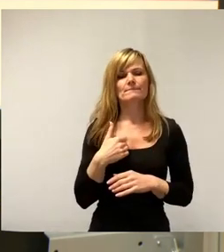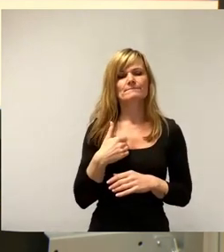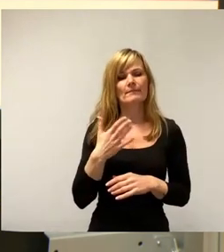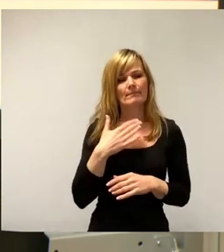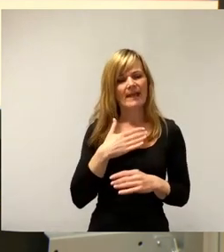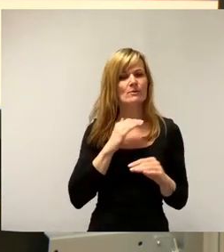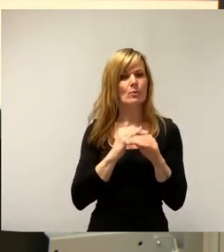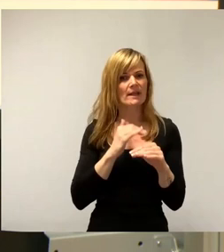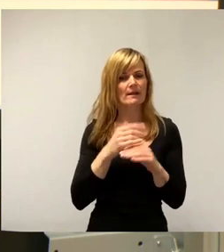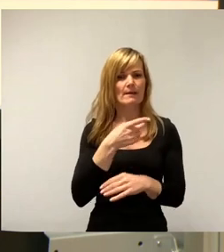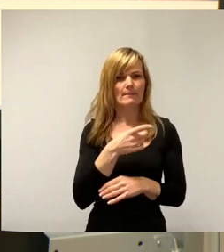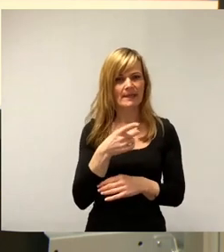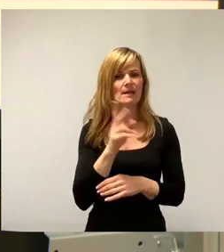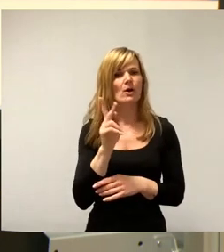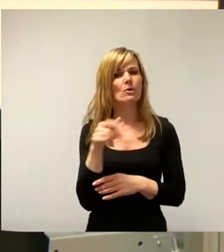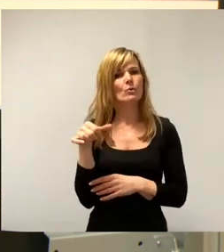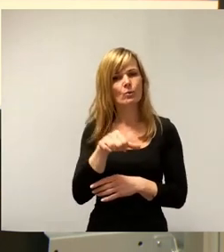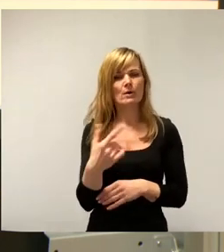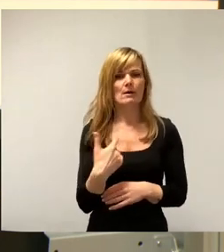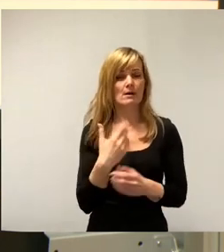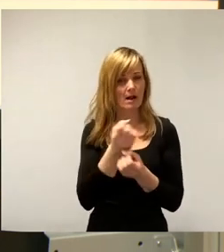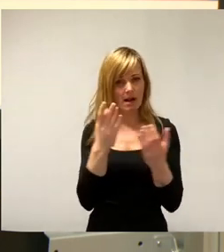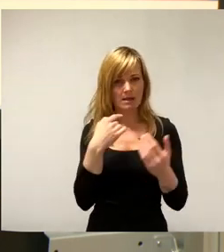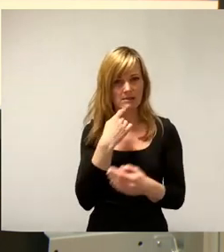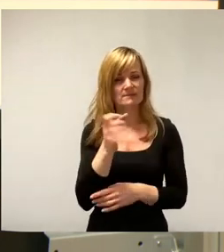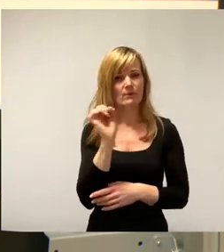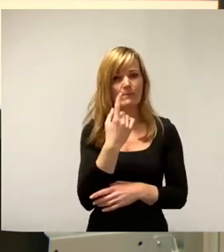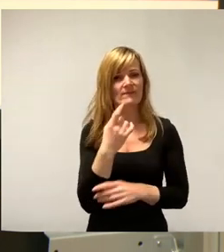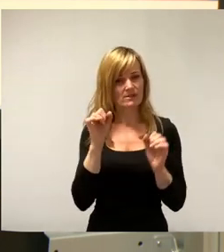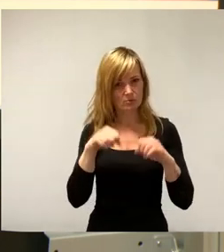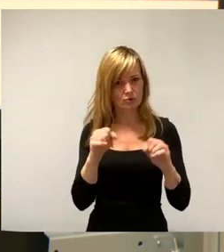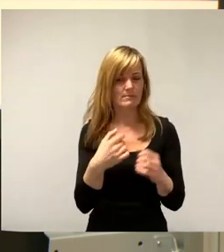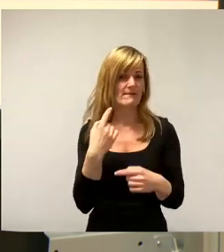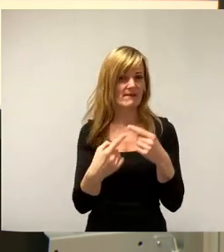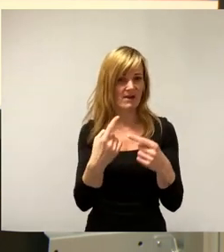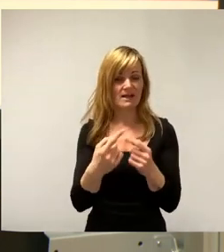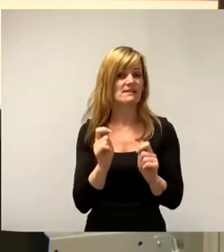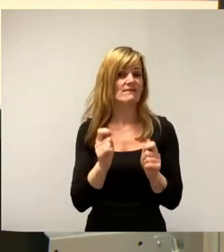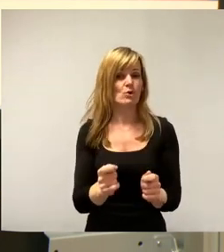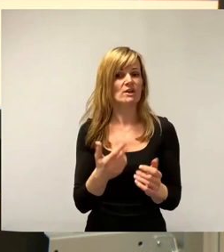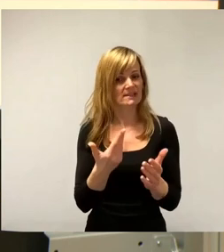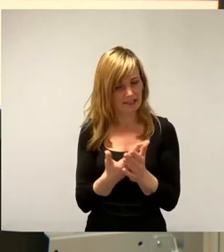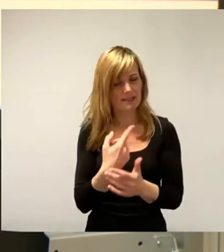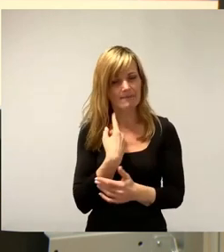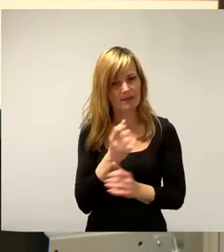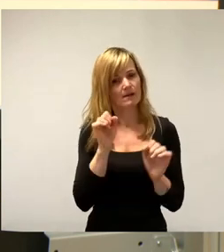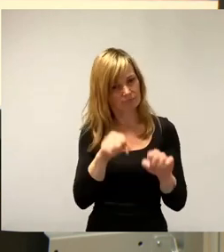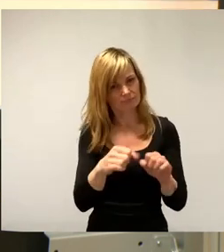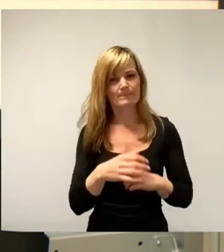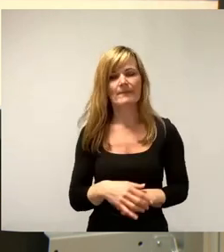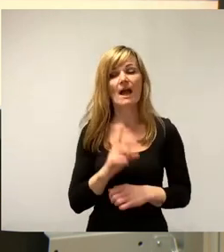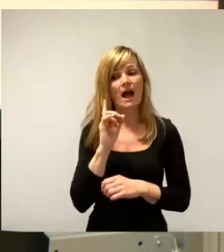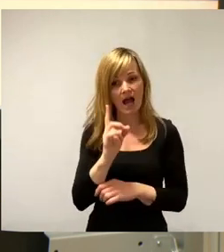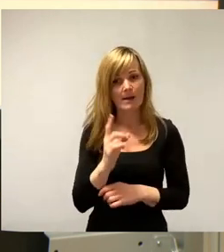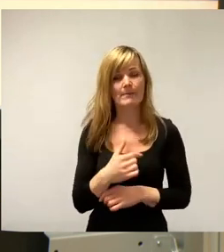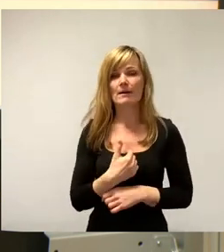klargestellt, warum wir der Sache jetzt zustimmen, weil es erst mal ein Verfahrensvorschlag ist. Was es aber nicht ist, aus